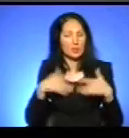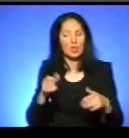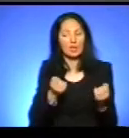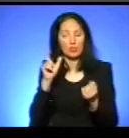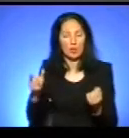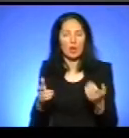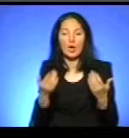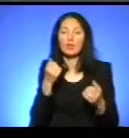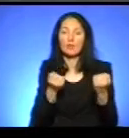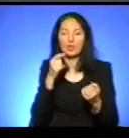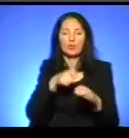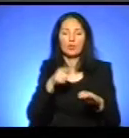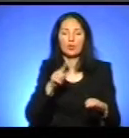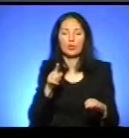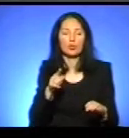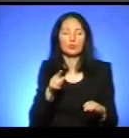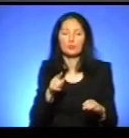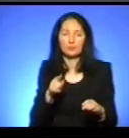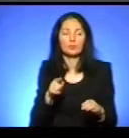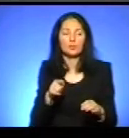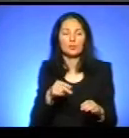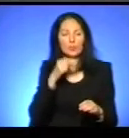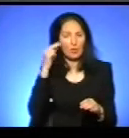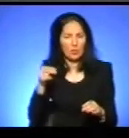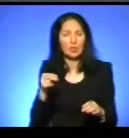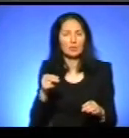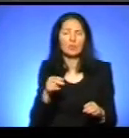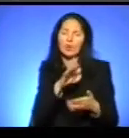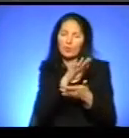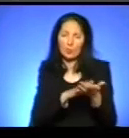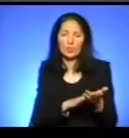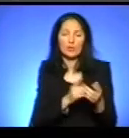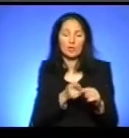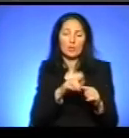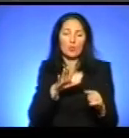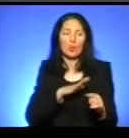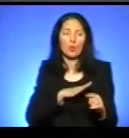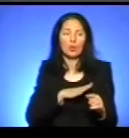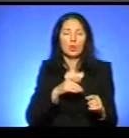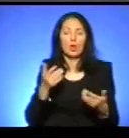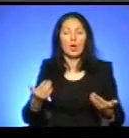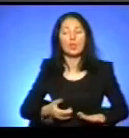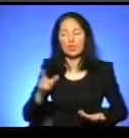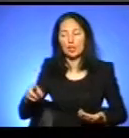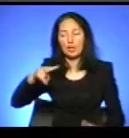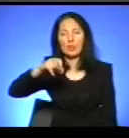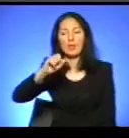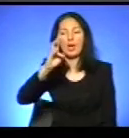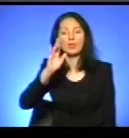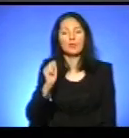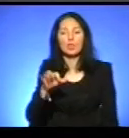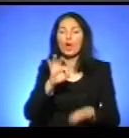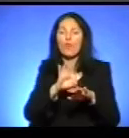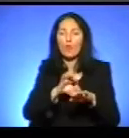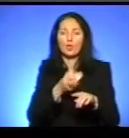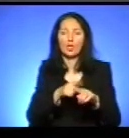водій відчувши, що під ним земля горить, він вибачився. І це було по жителю Лановецького району. Онкохворому, який